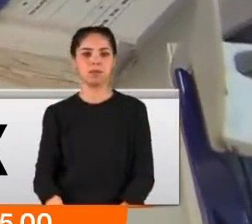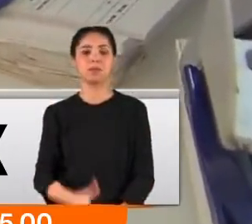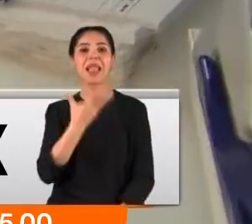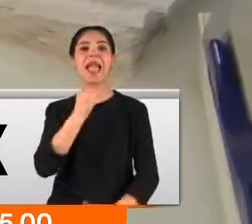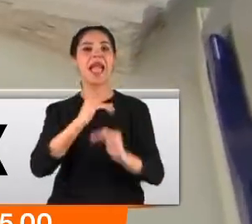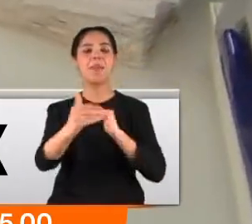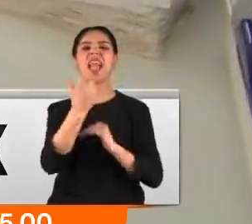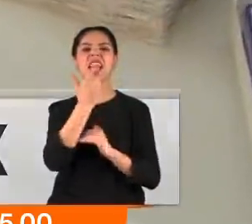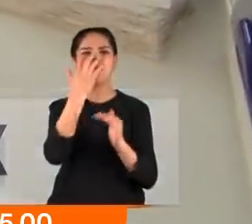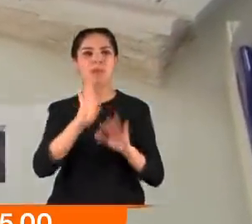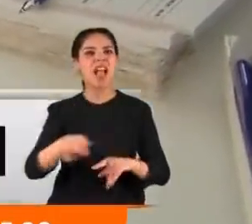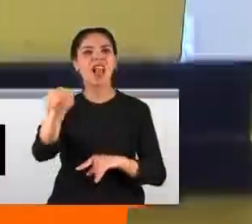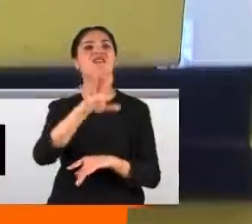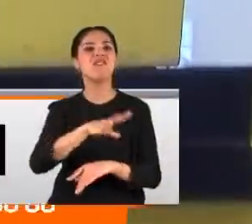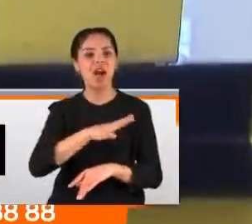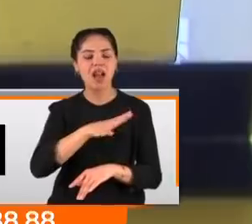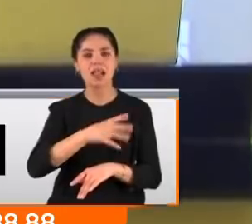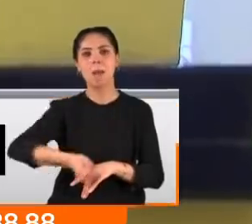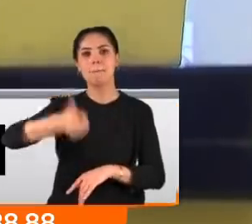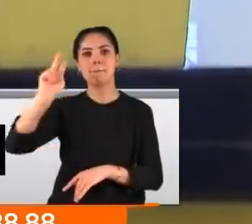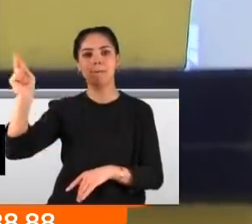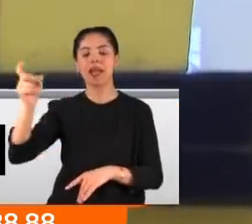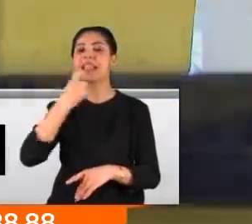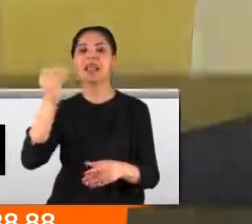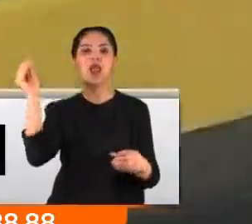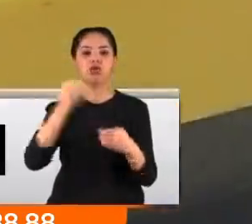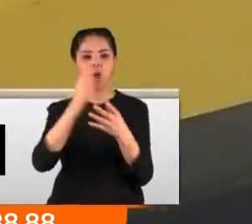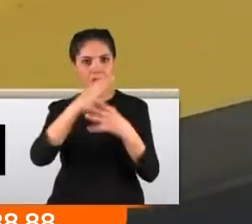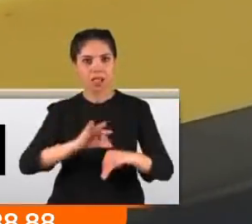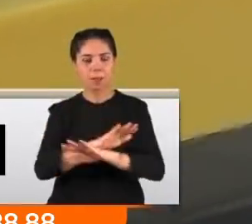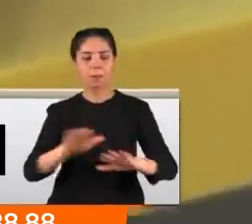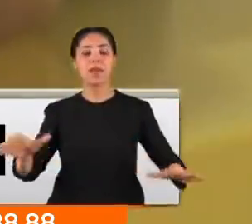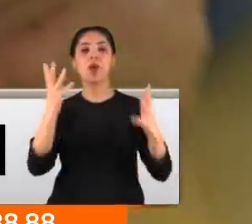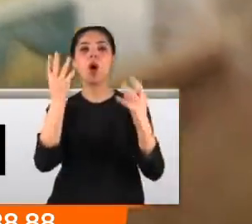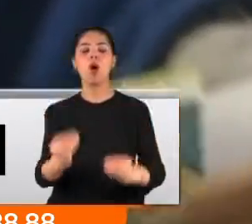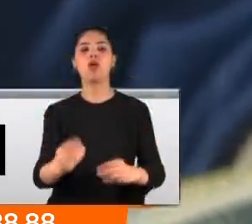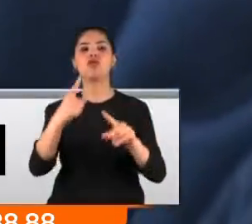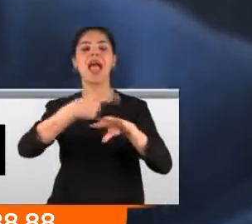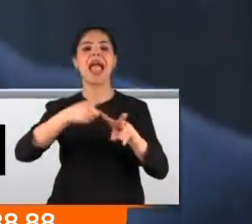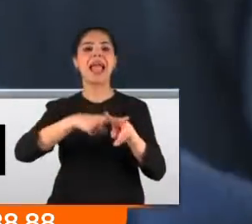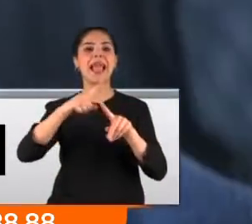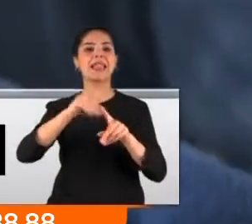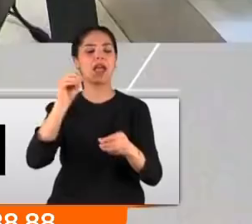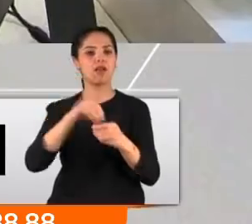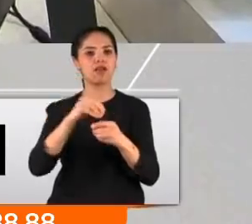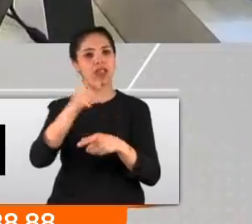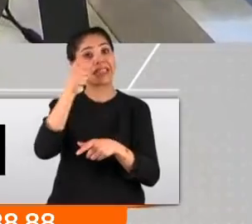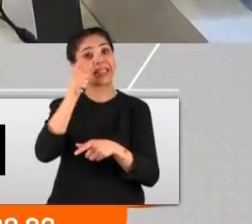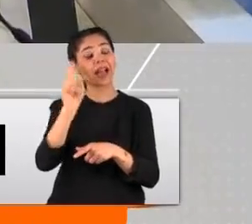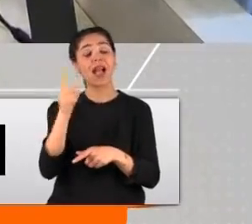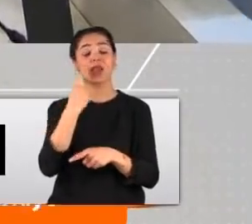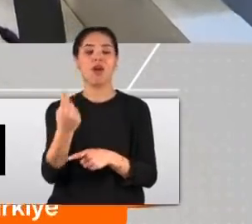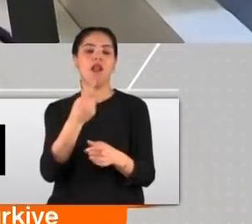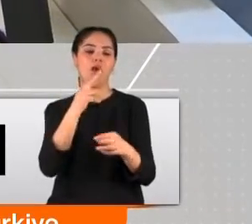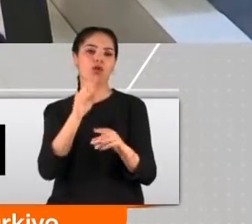emeklilikte yaşa takılanlar. Bakan Bilgin yıl sonuna doğru hazırlıklarının biteceği konuşulan EYT içinde temkinlik konuştu. Mecliste